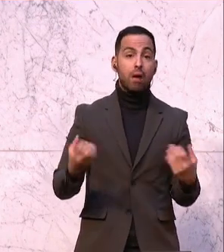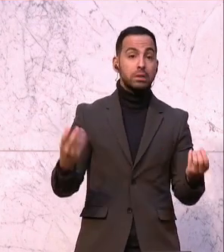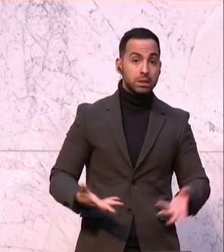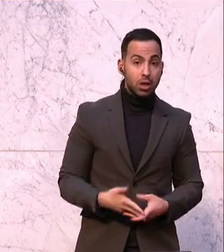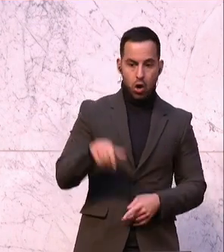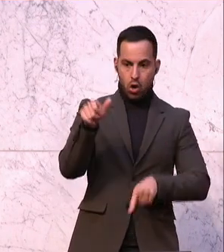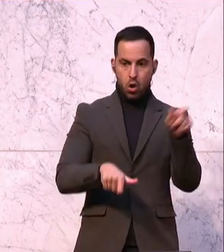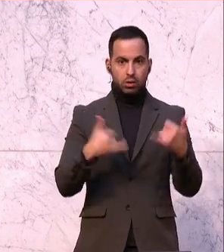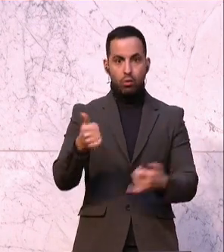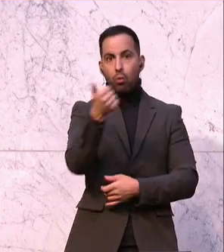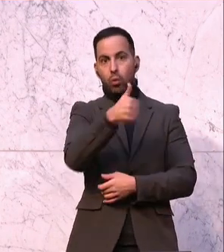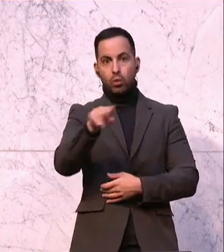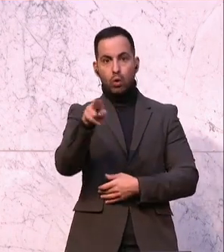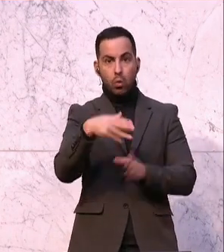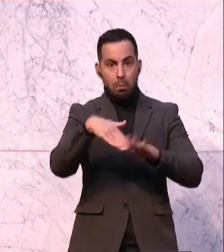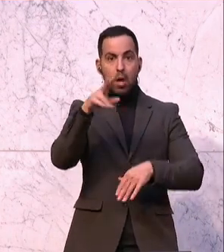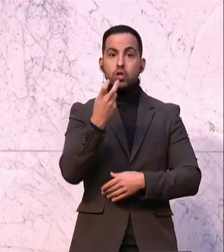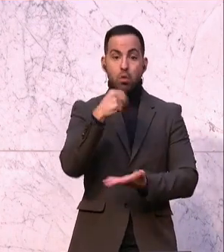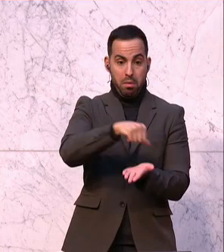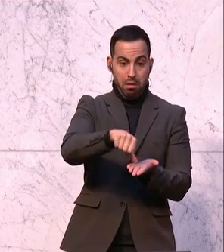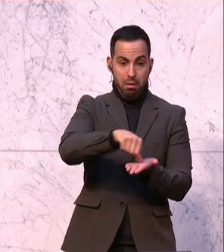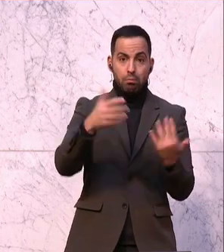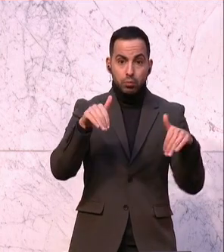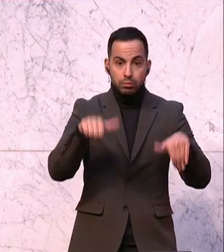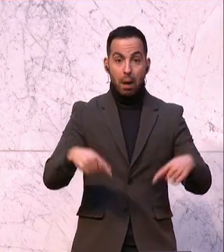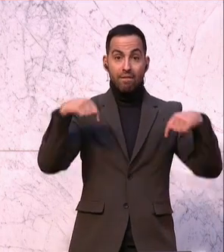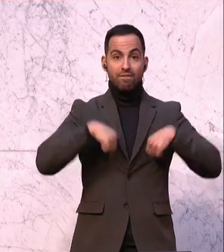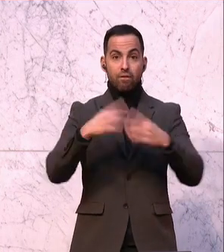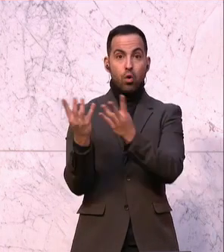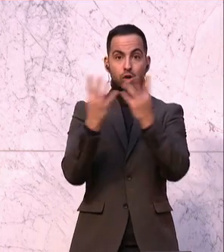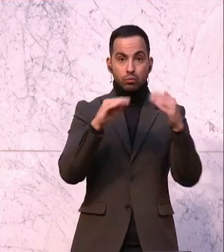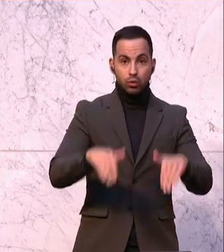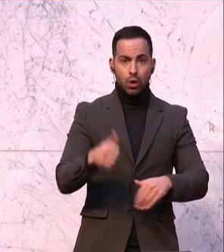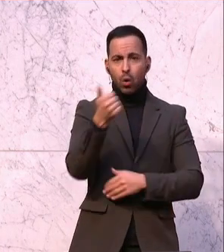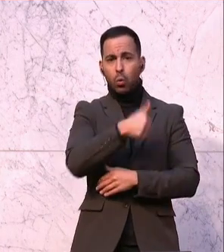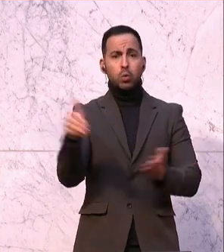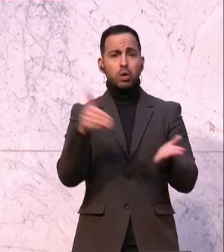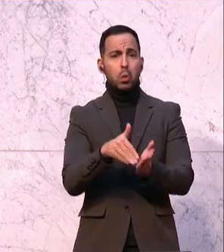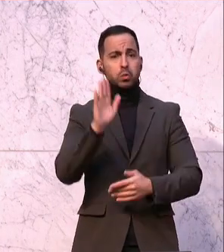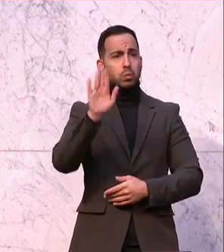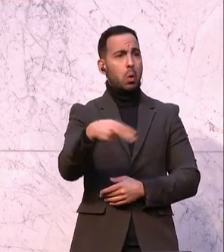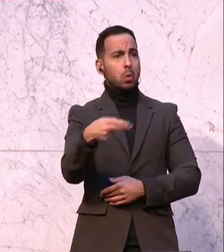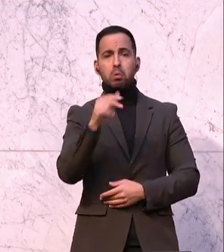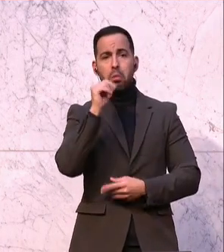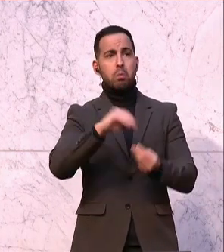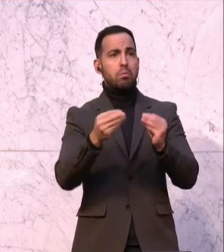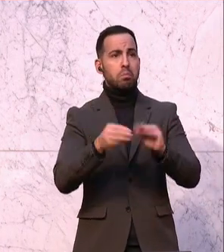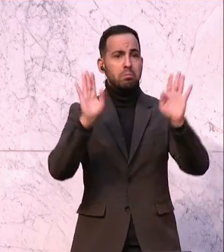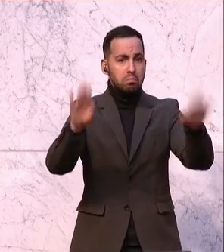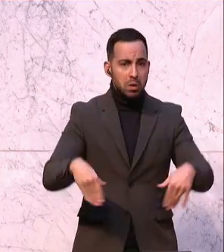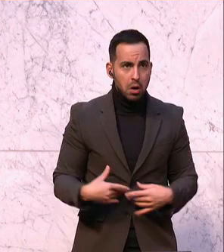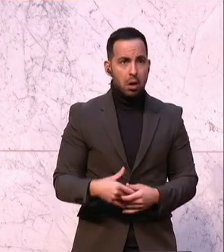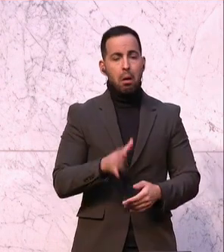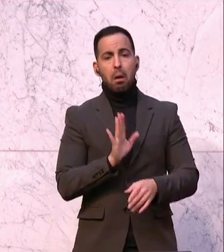Die Leute zahlen jetzt hunderte Euro mehr Stromrechnung, aber der nächste Vorstand muss her. Hunderttausende Euro spielen keine Rolle. Habt ihr euch da auch nicht werden können bei der